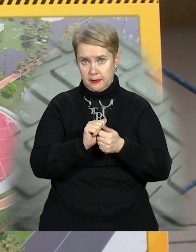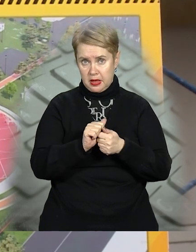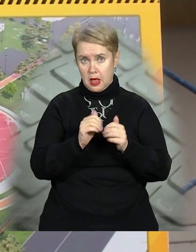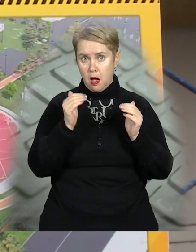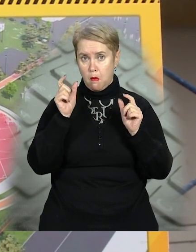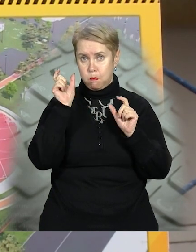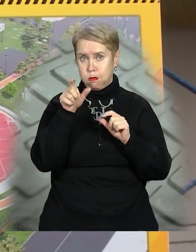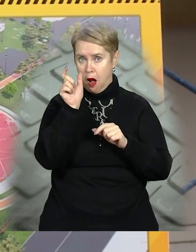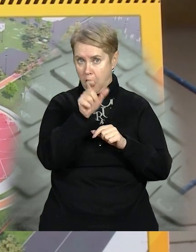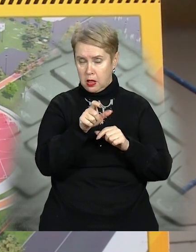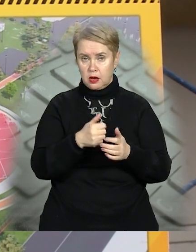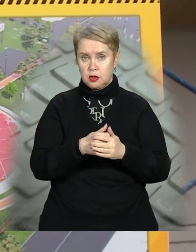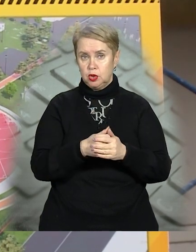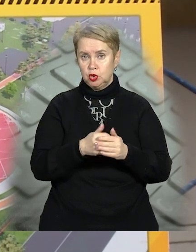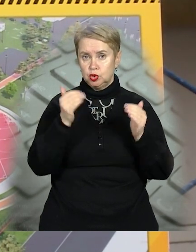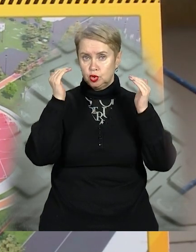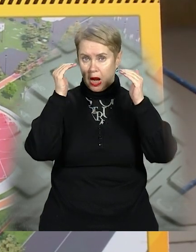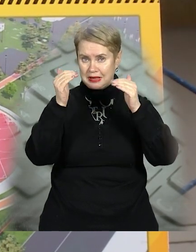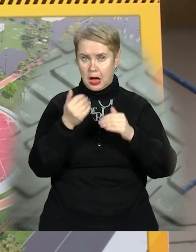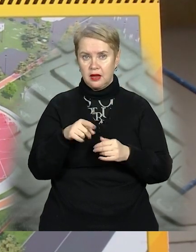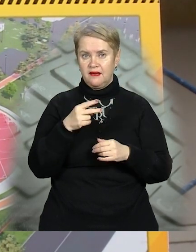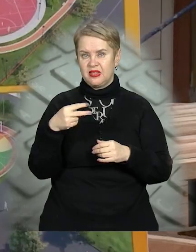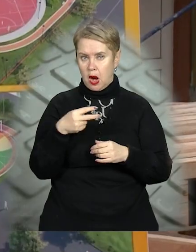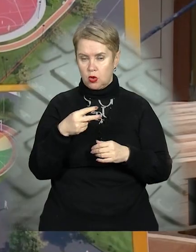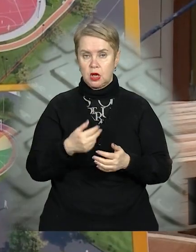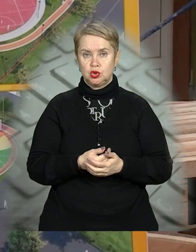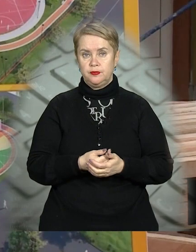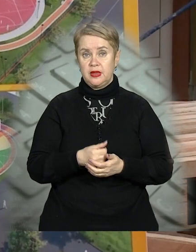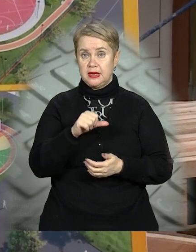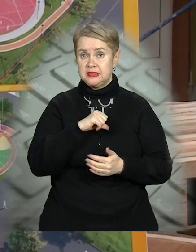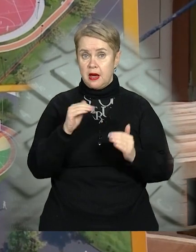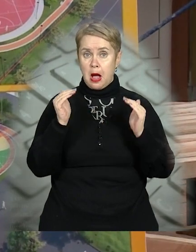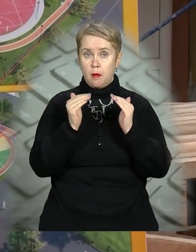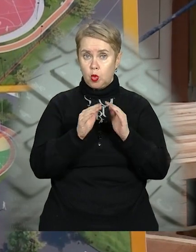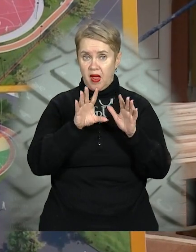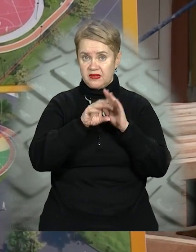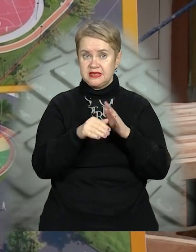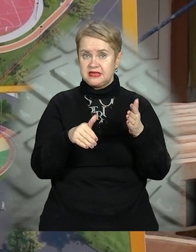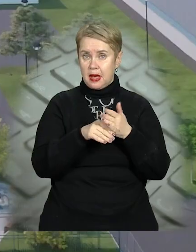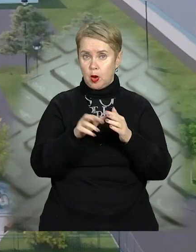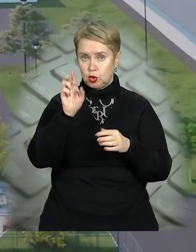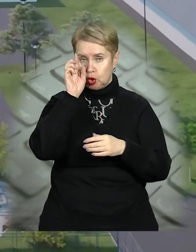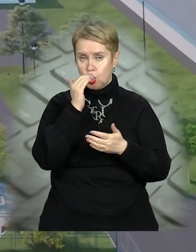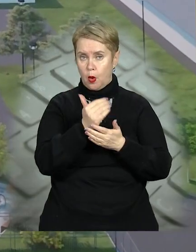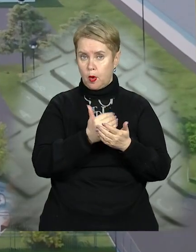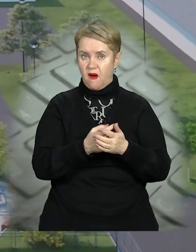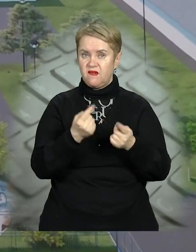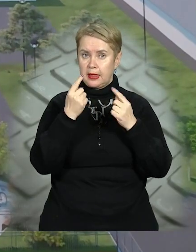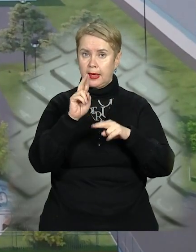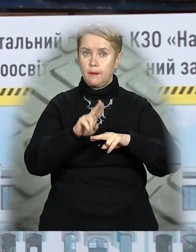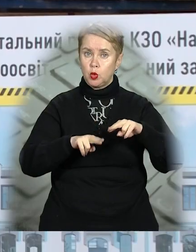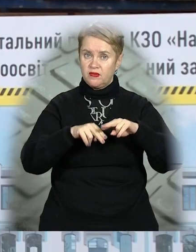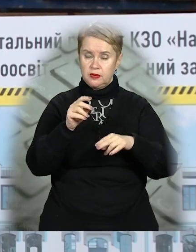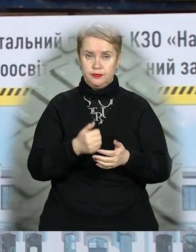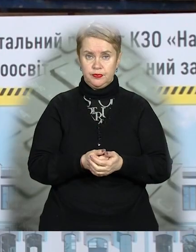перекриття між чердачним поміщенням і вторим етажом. Саме ж будівництво втілили за допомогою державної програми «Велике будівництво».